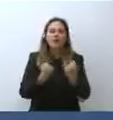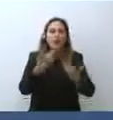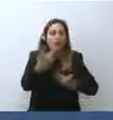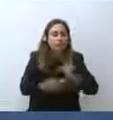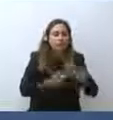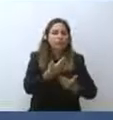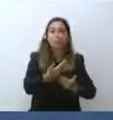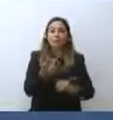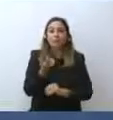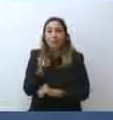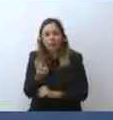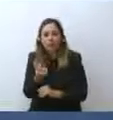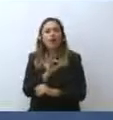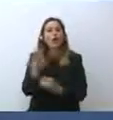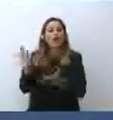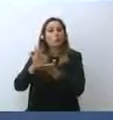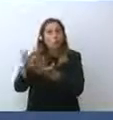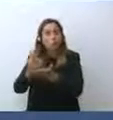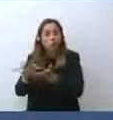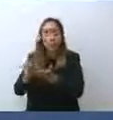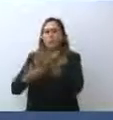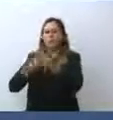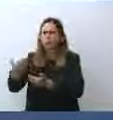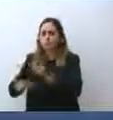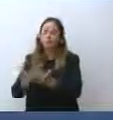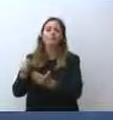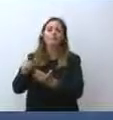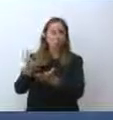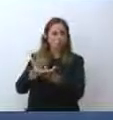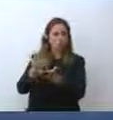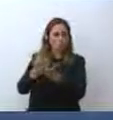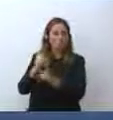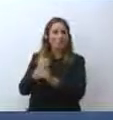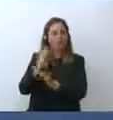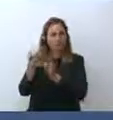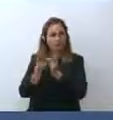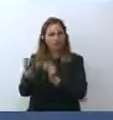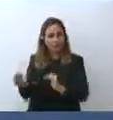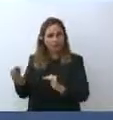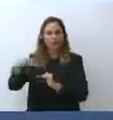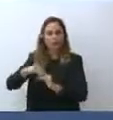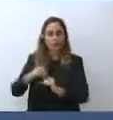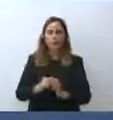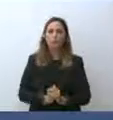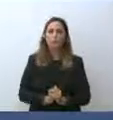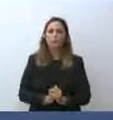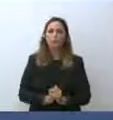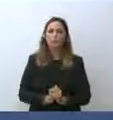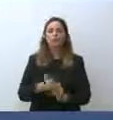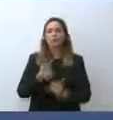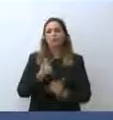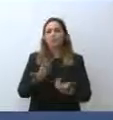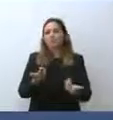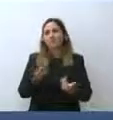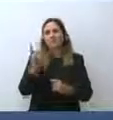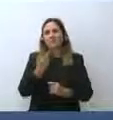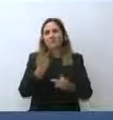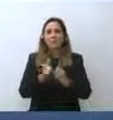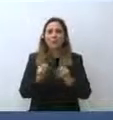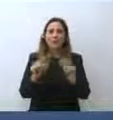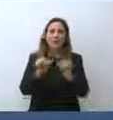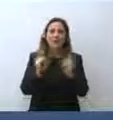ripresa della scuola. Sulla scuola poi dirò qualcos'altro. Vorrei di nuovo, mi dispiace ripetermi,